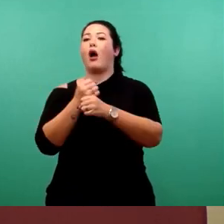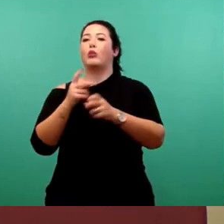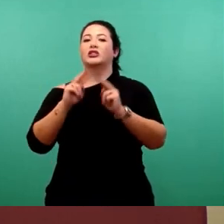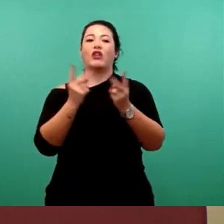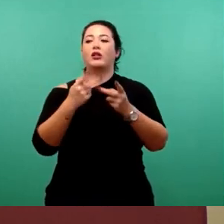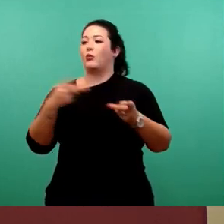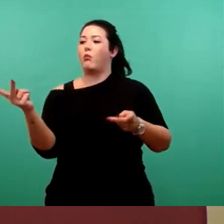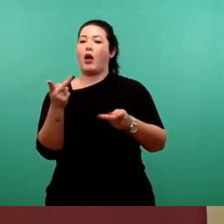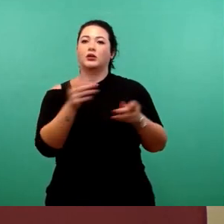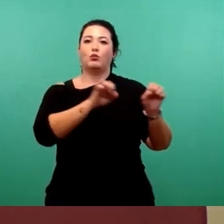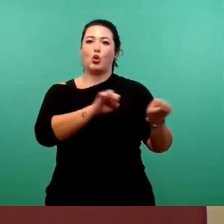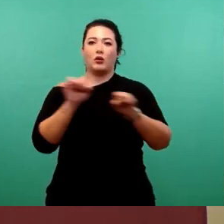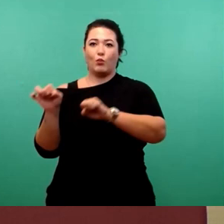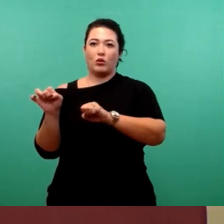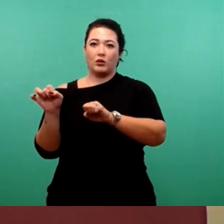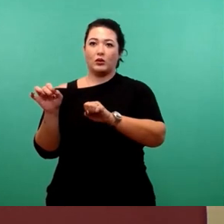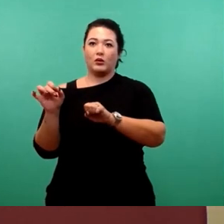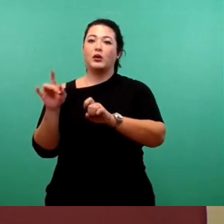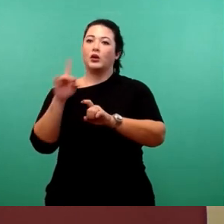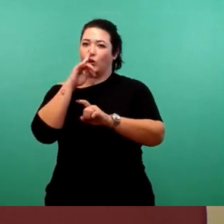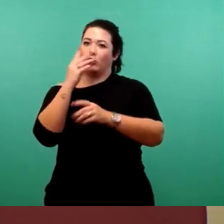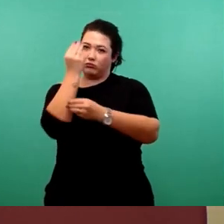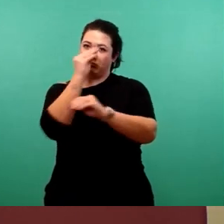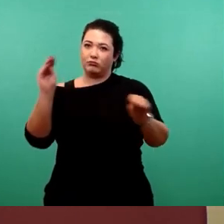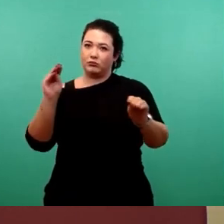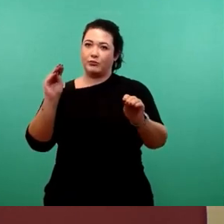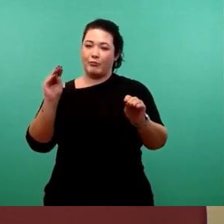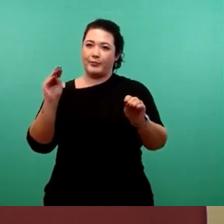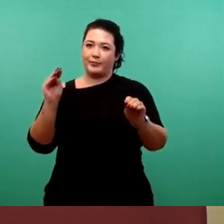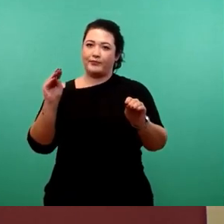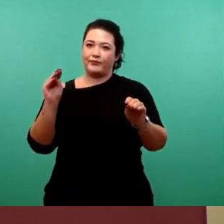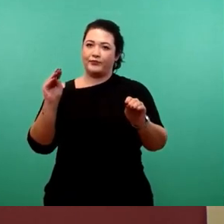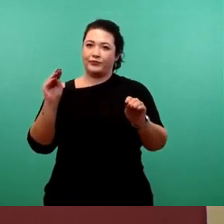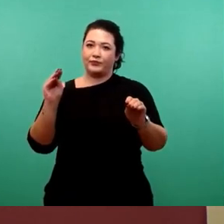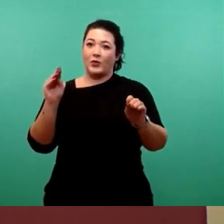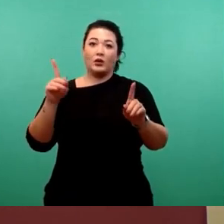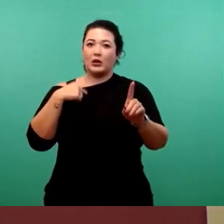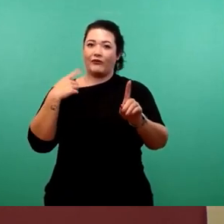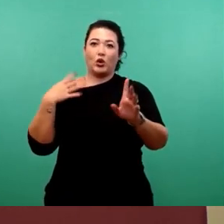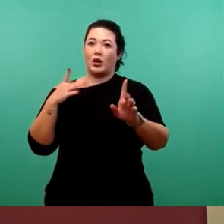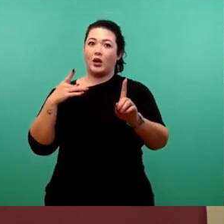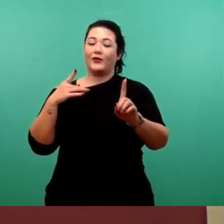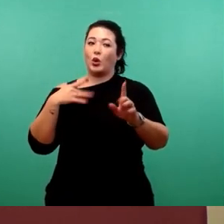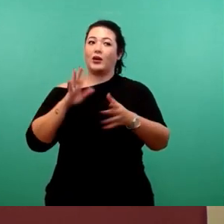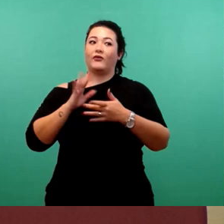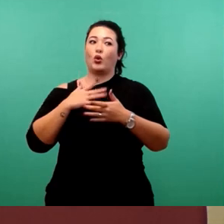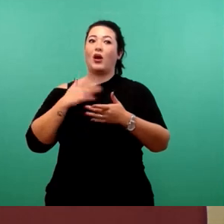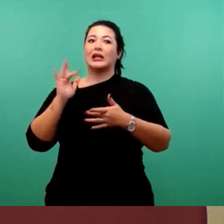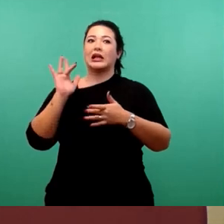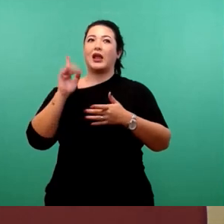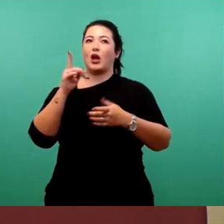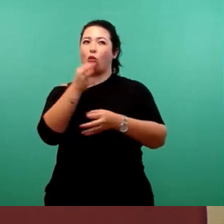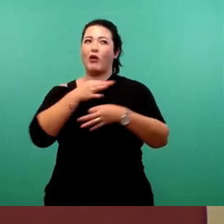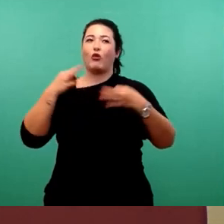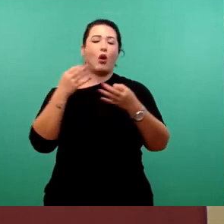möglich. Also das war sozusagen nicht das entscheidende Kriterium für den einen oder gegen den